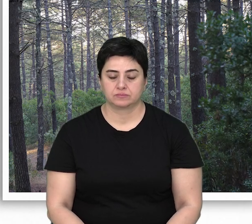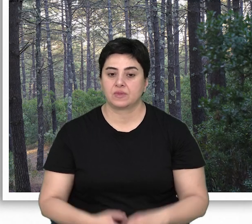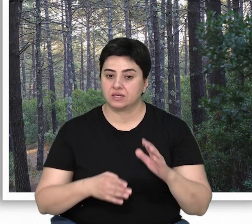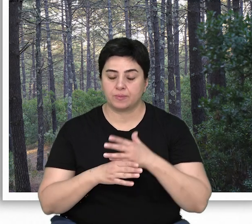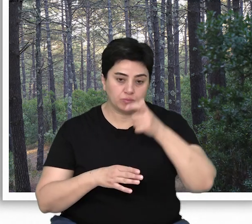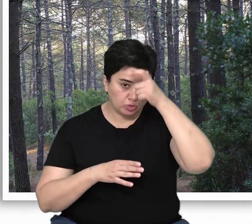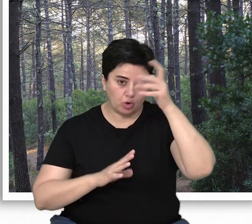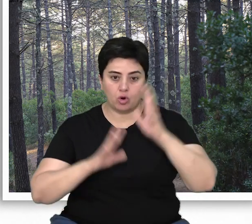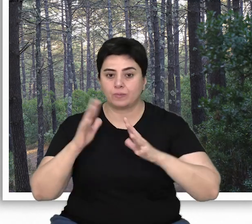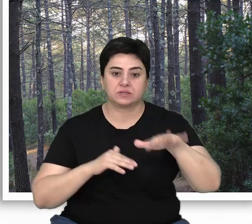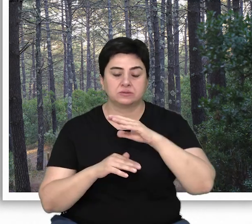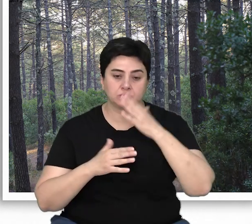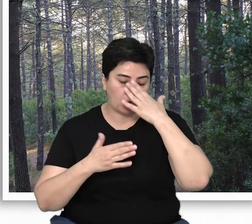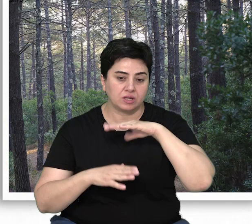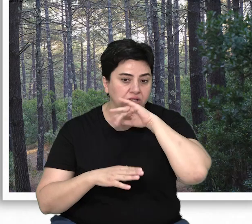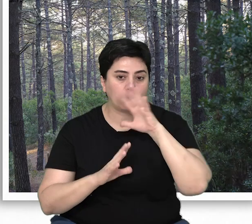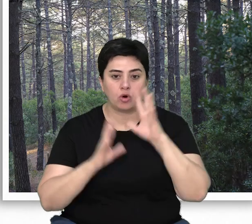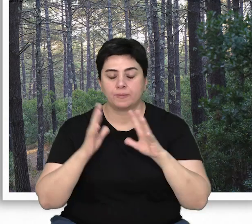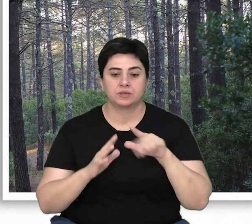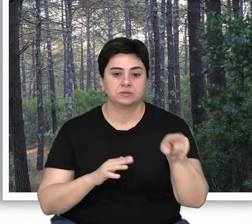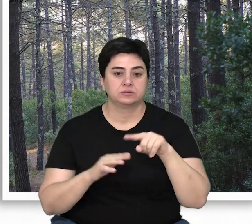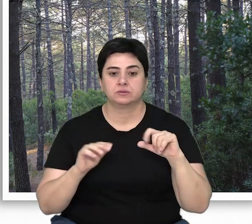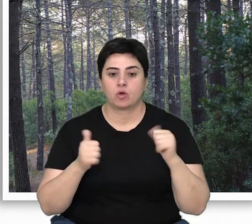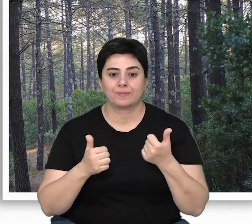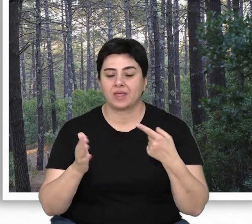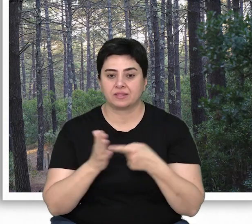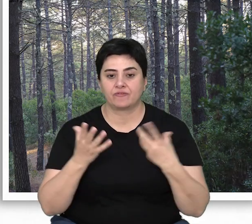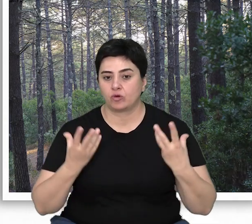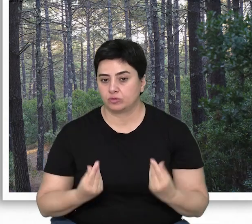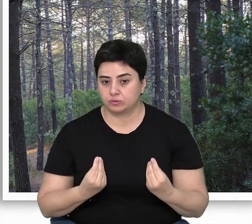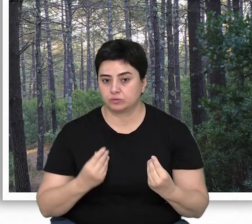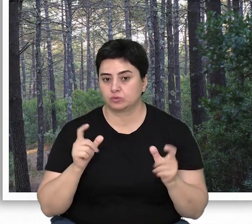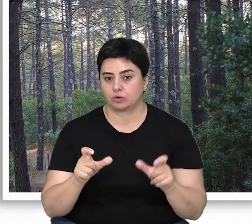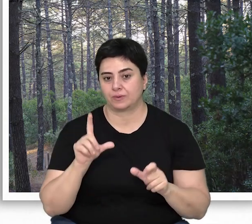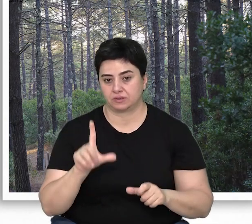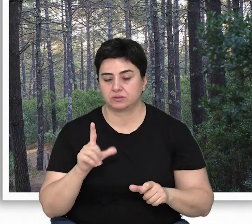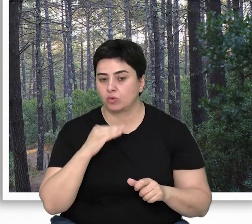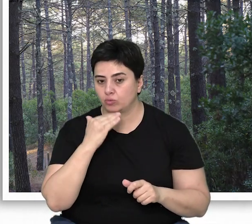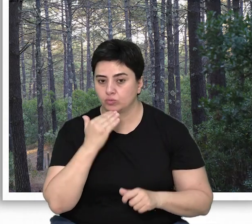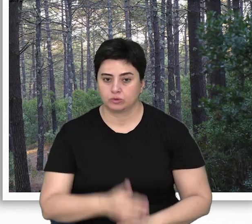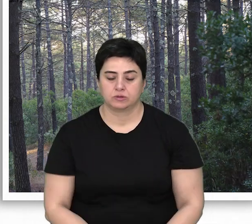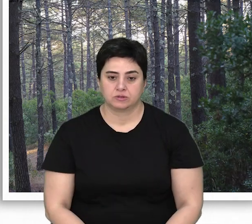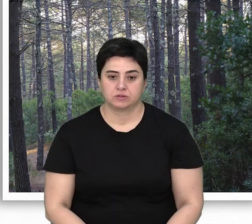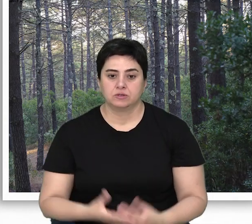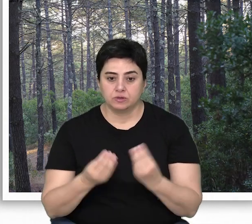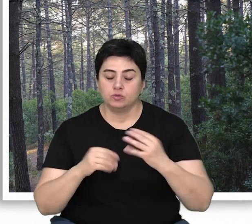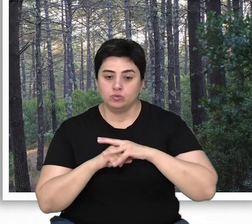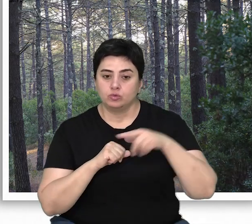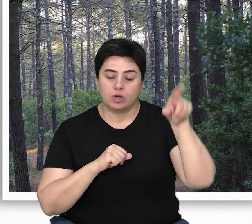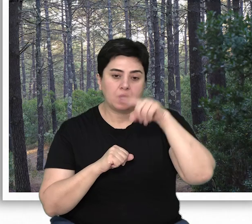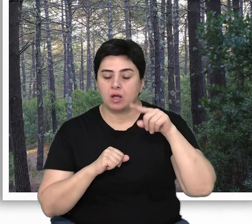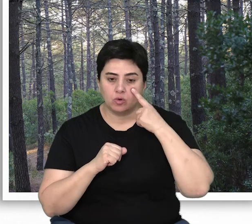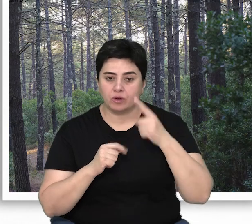Neden Türkiye ormancılığında doğal yaşlı ormanlar bir yönetim hedefi olarak ele alınıp korunamıyor? Çeşitli